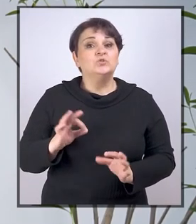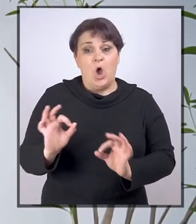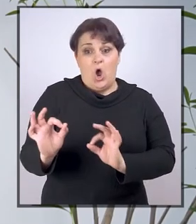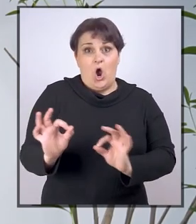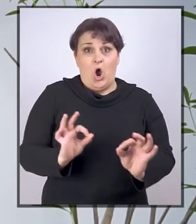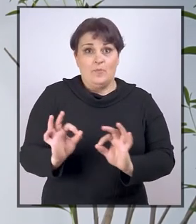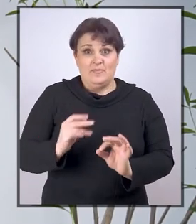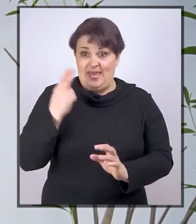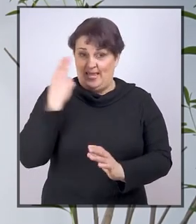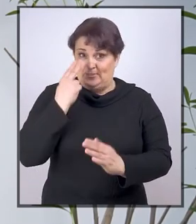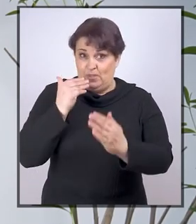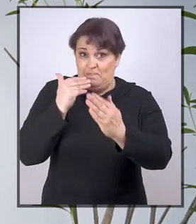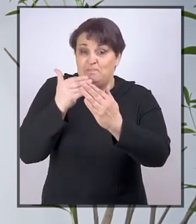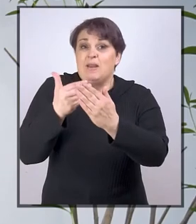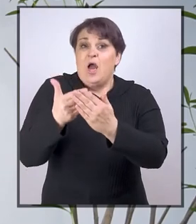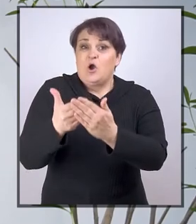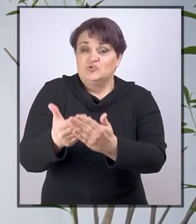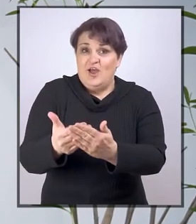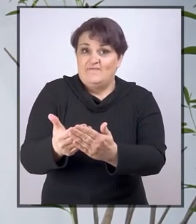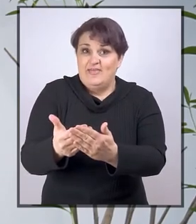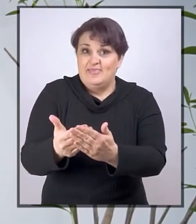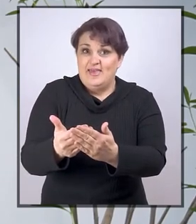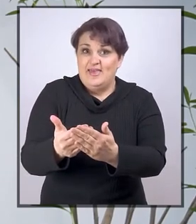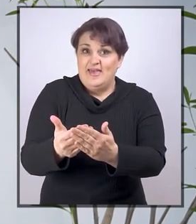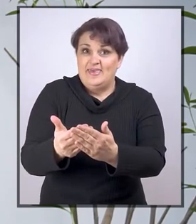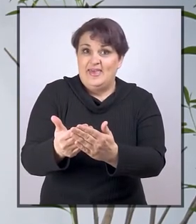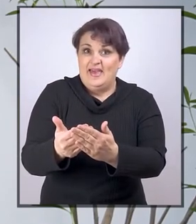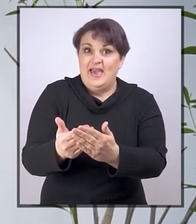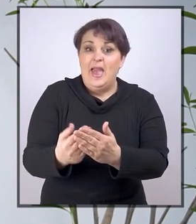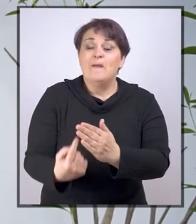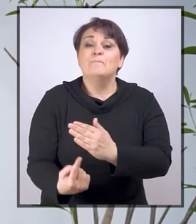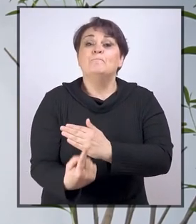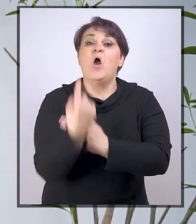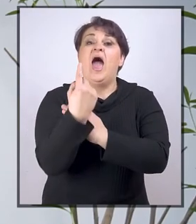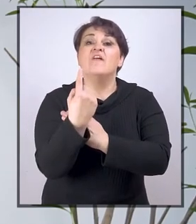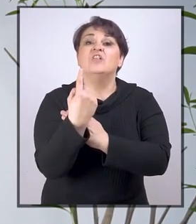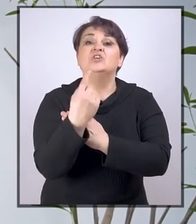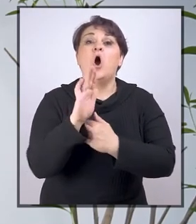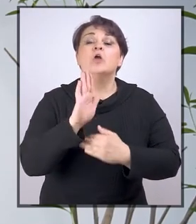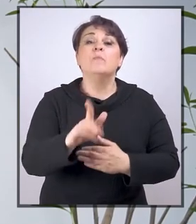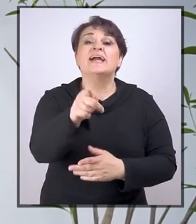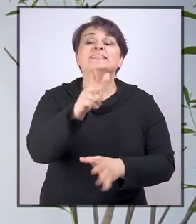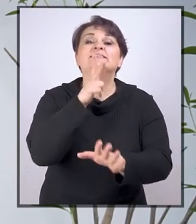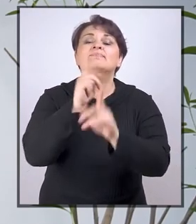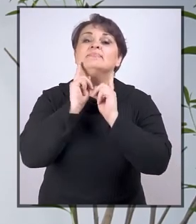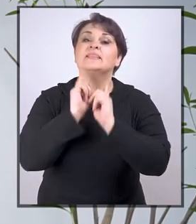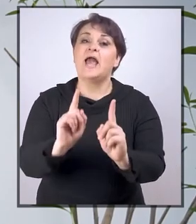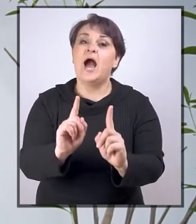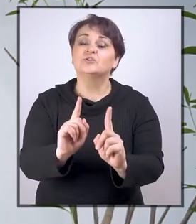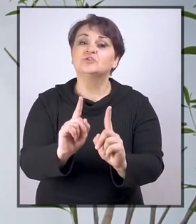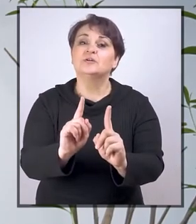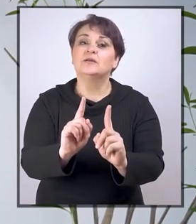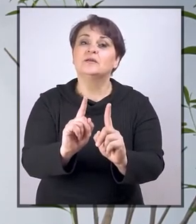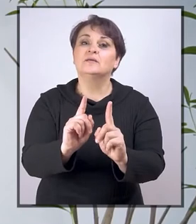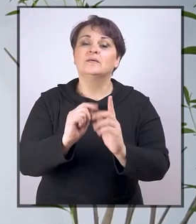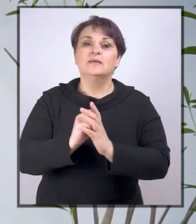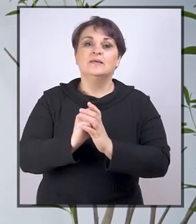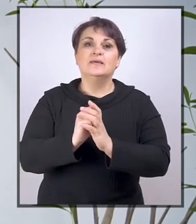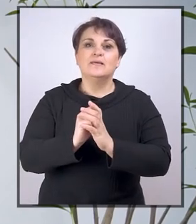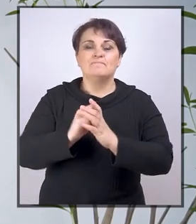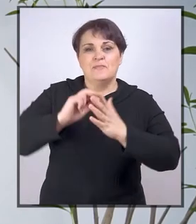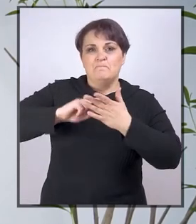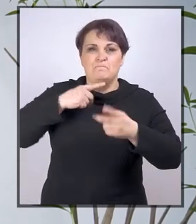Dužnost osiguranja razumnog prilagođavanja nastaje od trenutka kad se